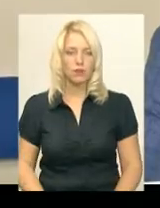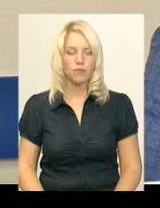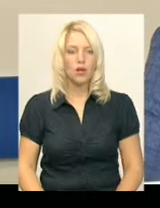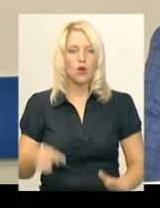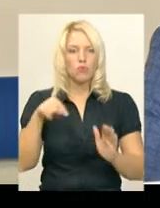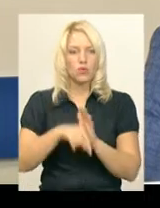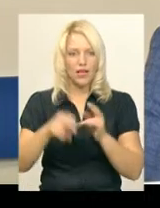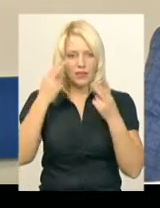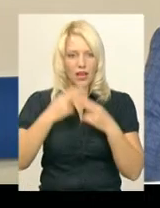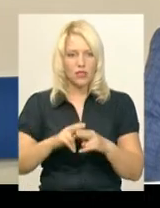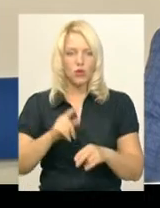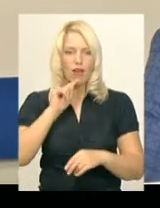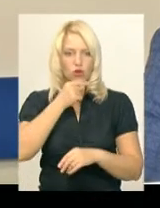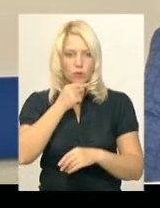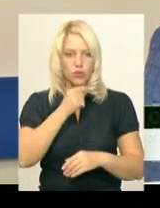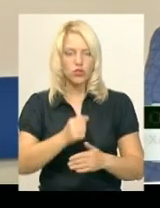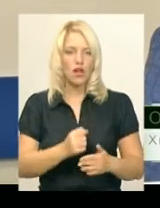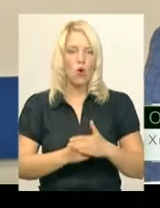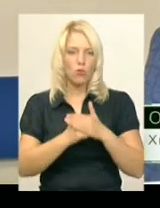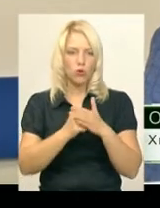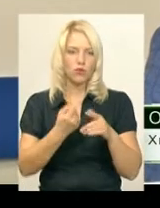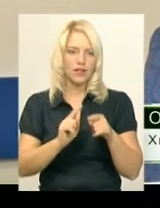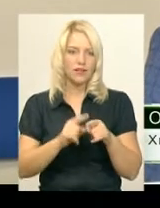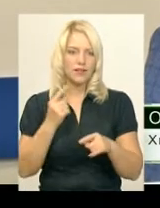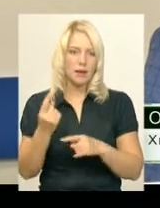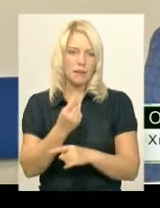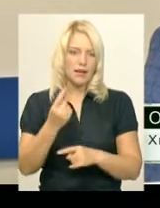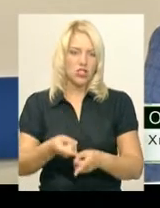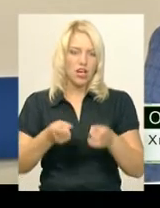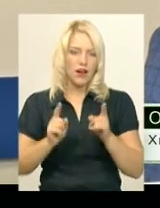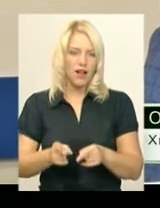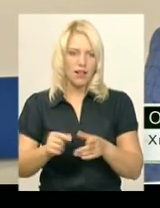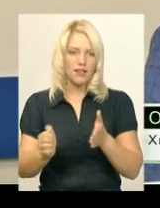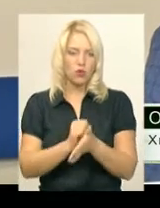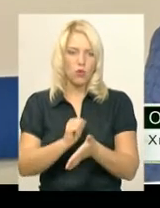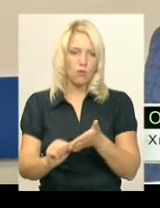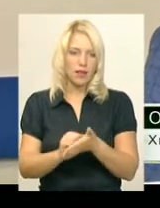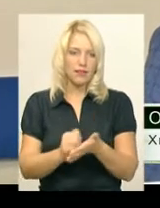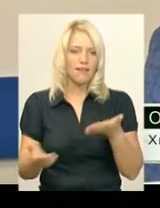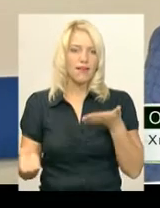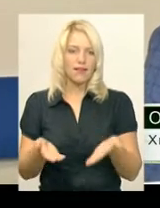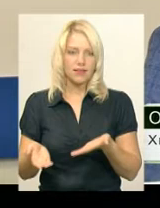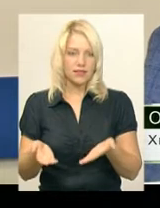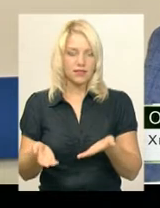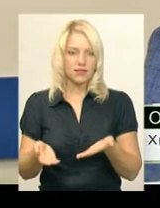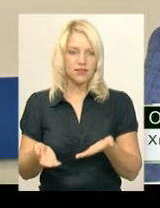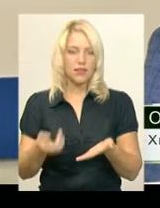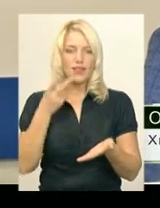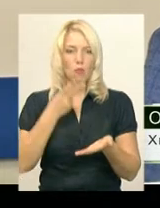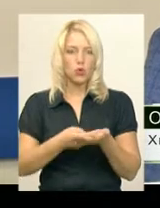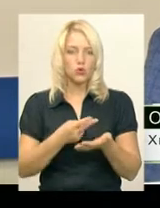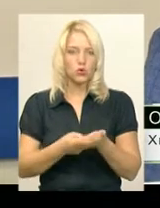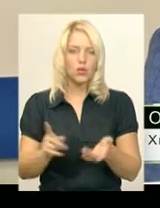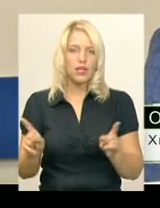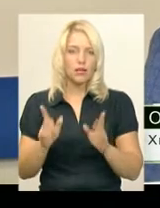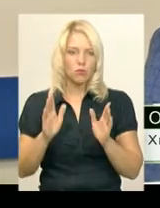техніко-економічне обґрунтування – це перший реальний документ, який демонструє,